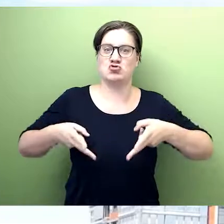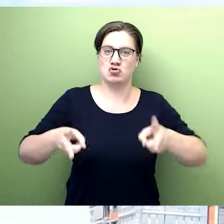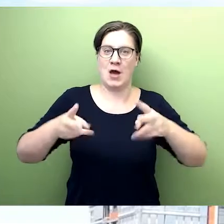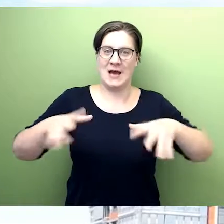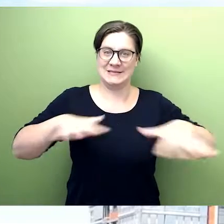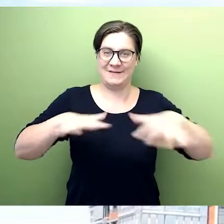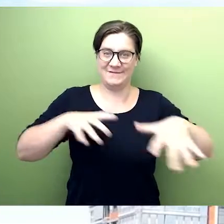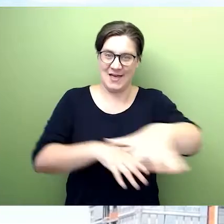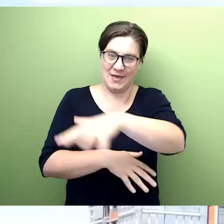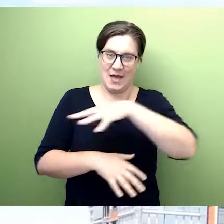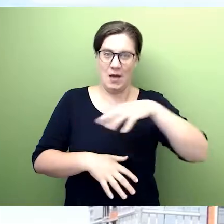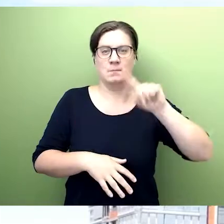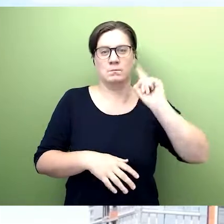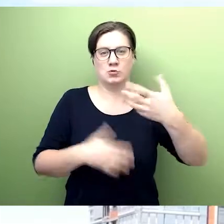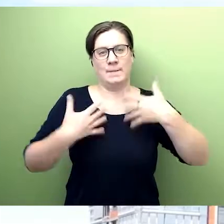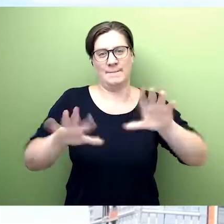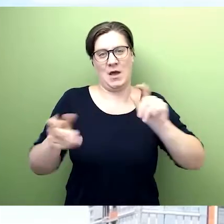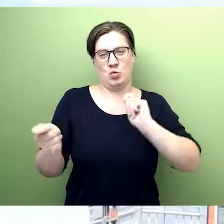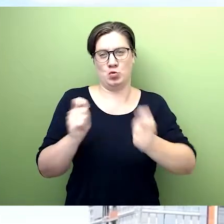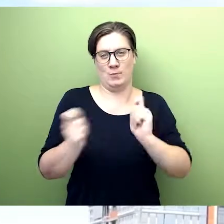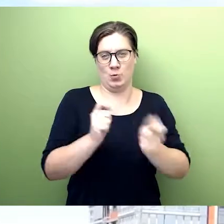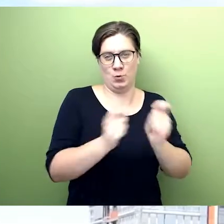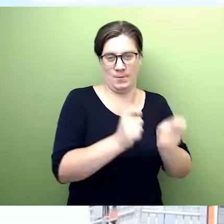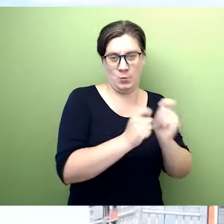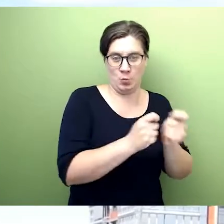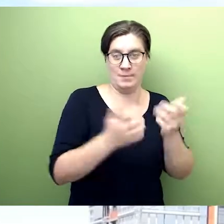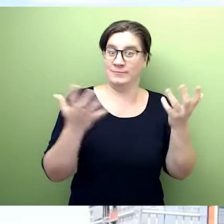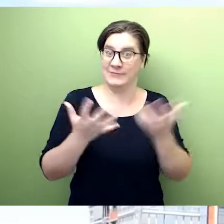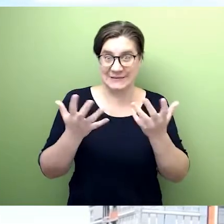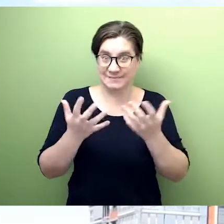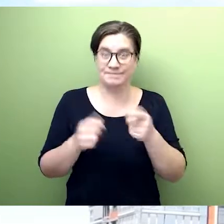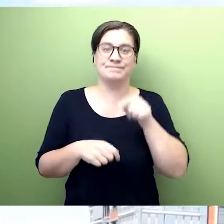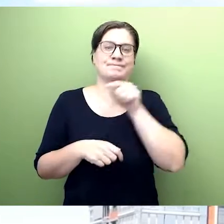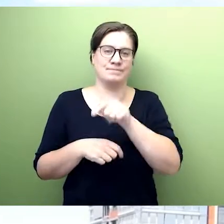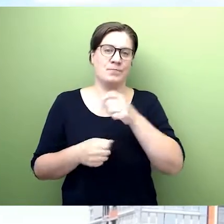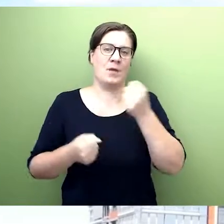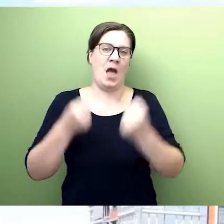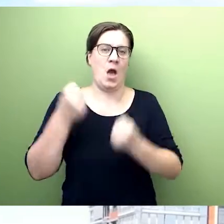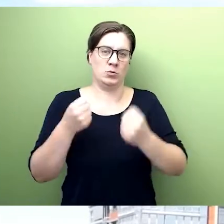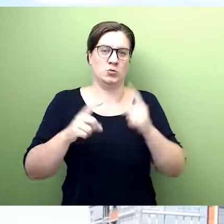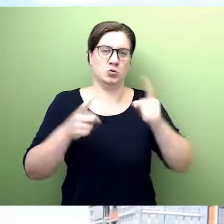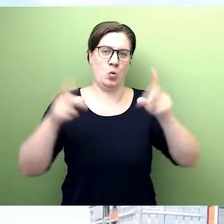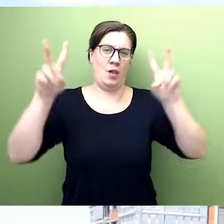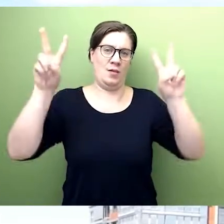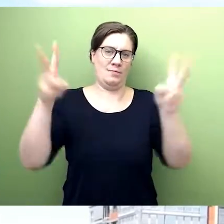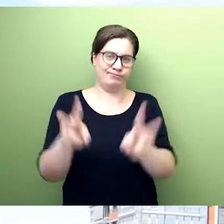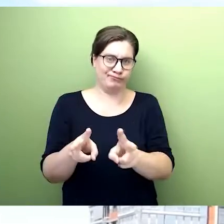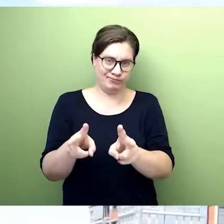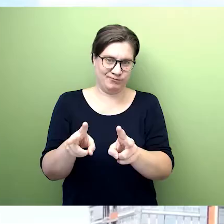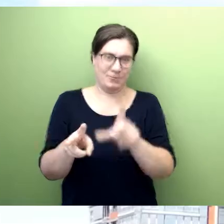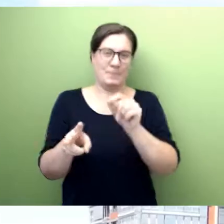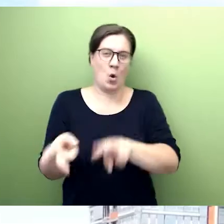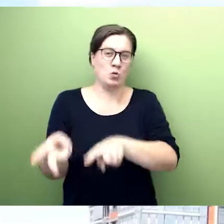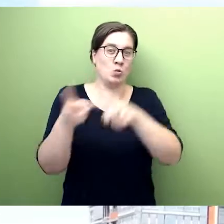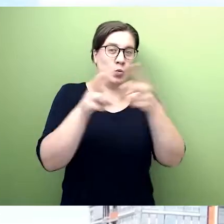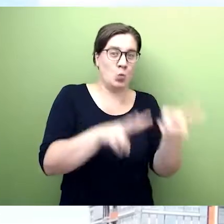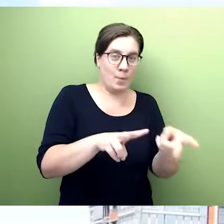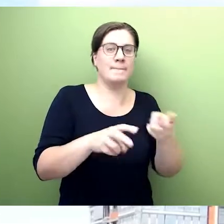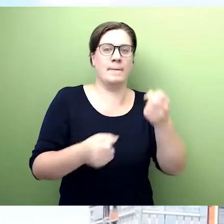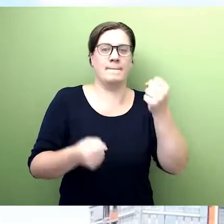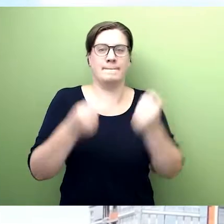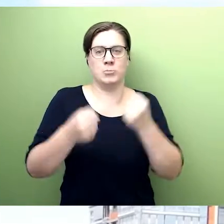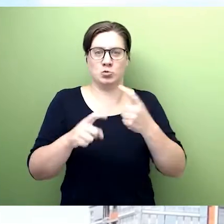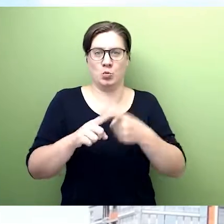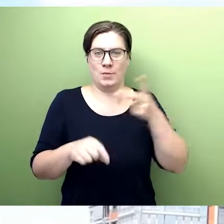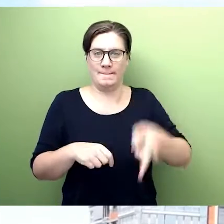Ich möchte etwas gegen den Klimawandel. Darum müssen wir beim Straßenverkehr etwas ändern.